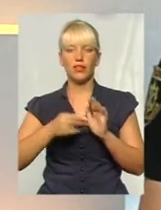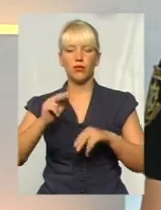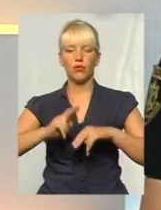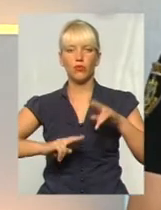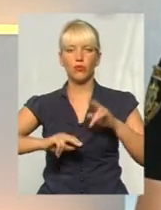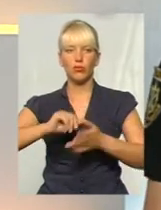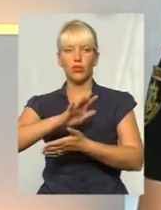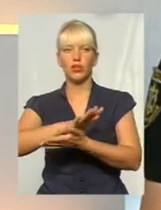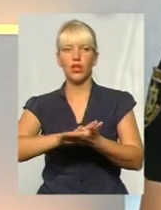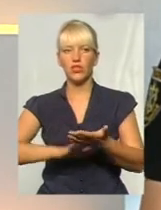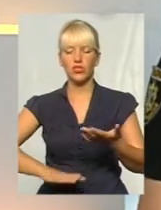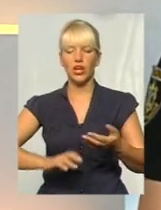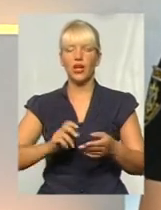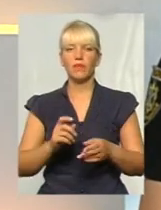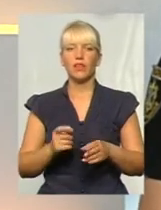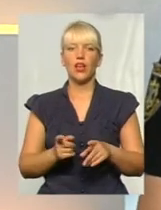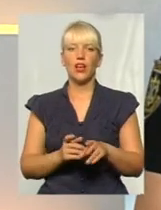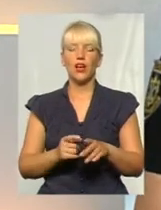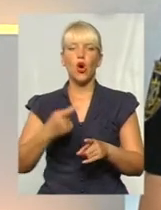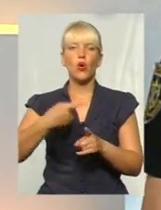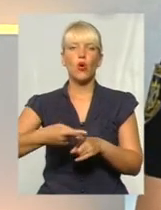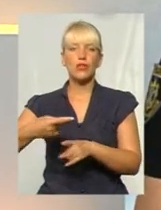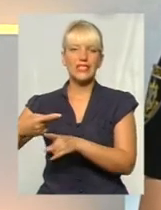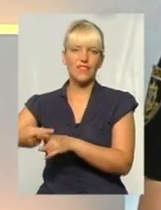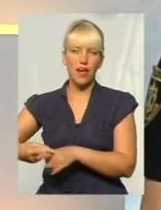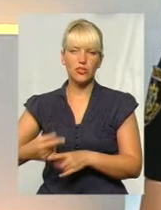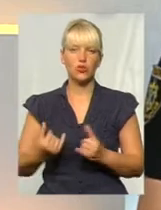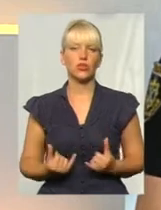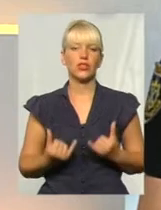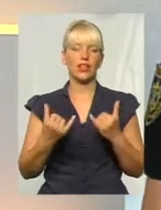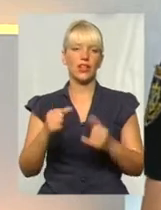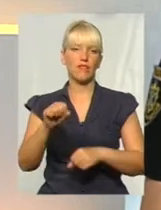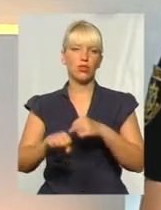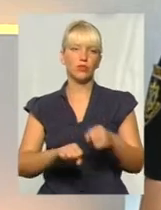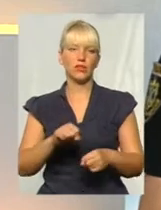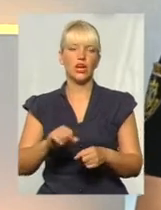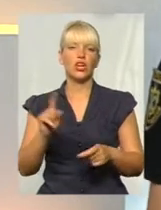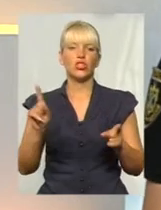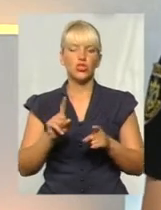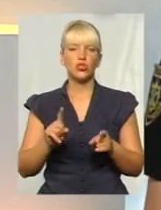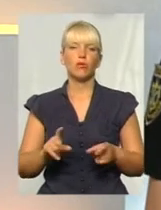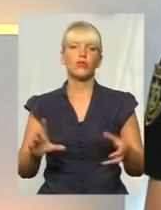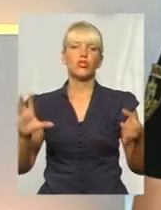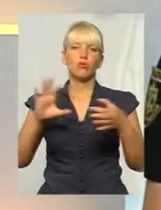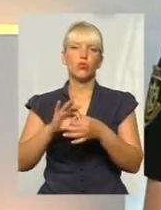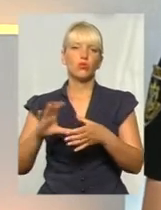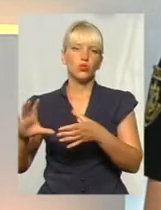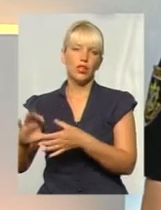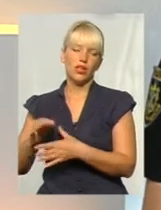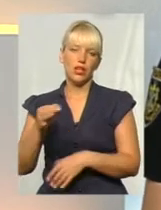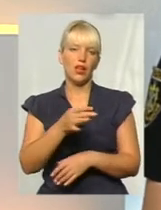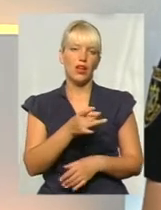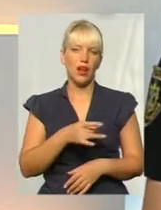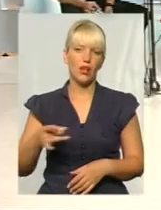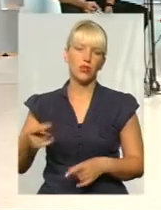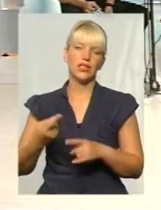подальшому розв'язок велодоріжок, сполучити більшу частину міста, мікрорайони сполучати. Ось доволі такий позитивний